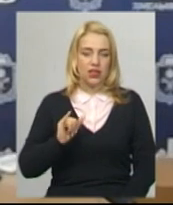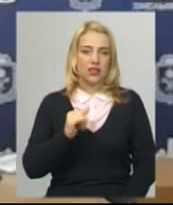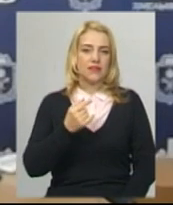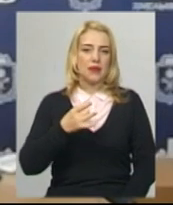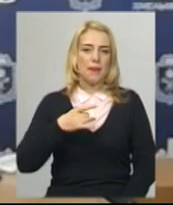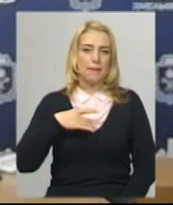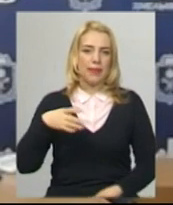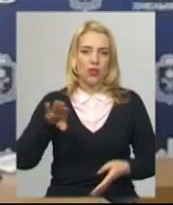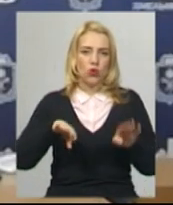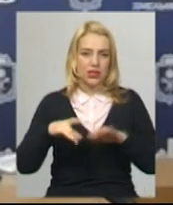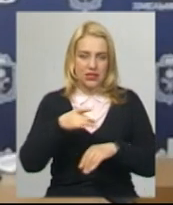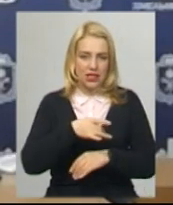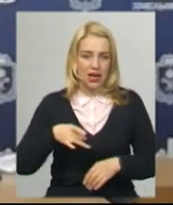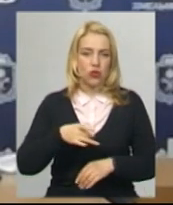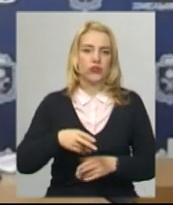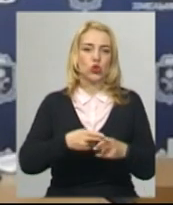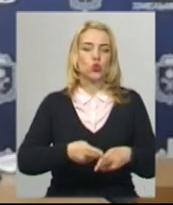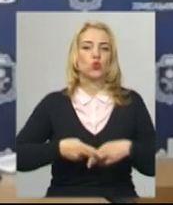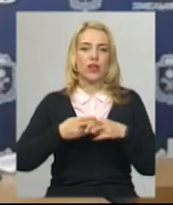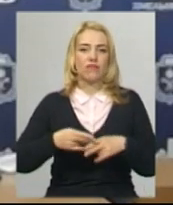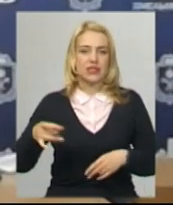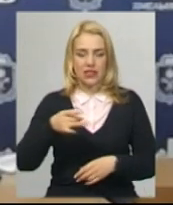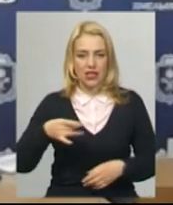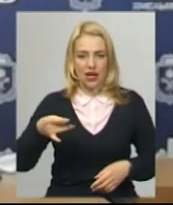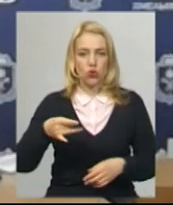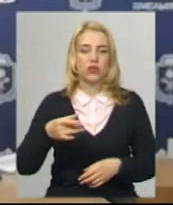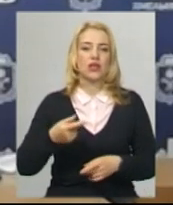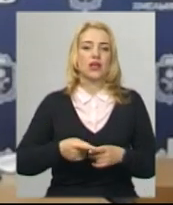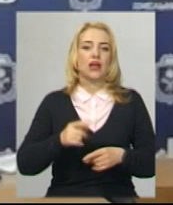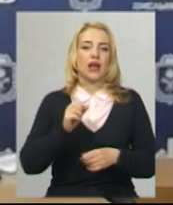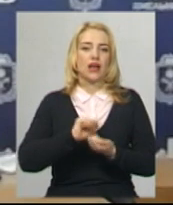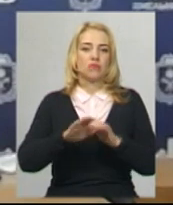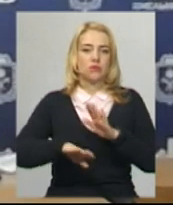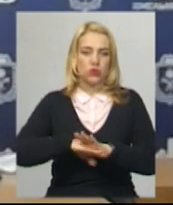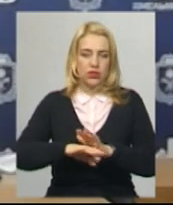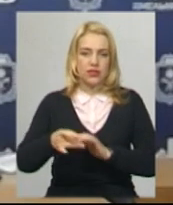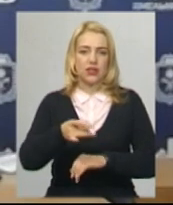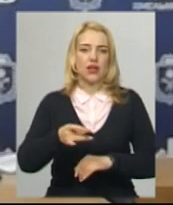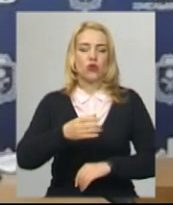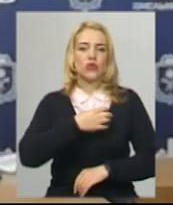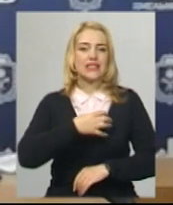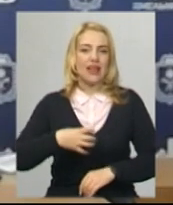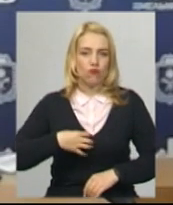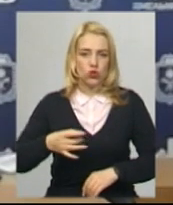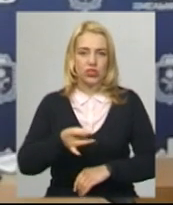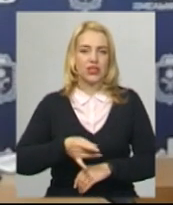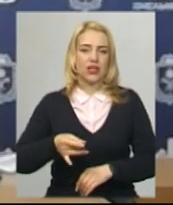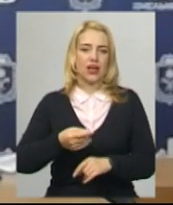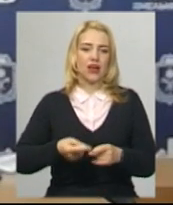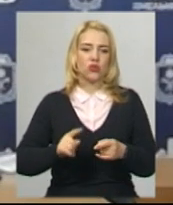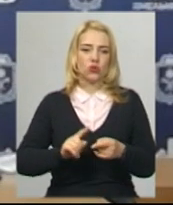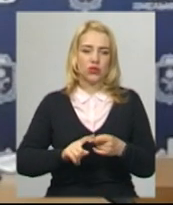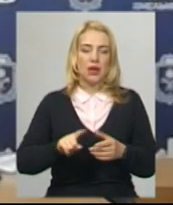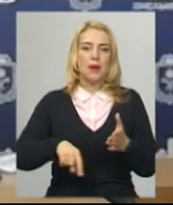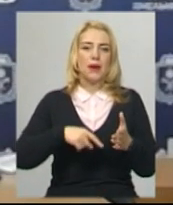Білогірський район, Дунаєвецький район, Кам'янець-Подільський район, Славутський район, за виключенням